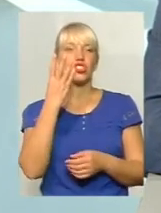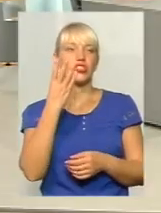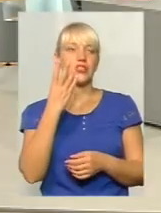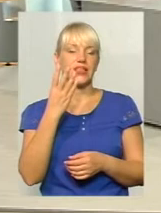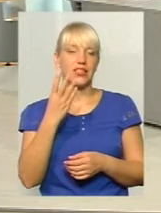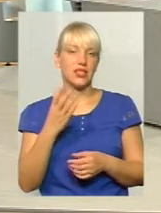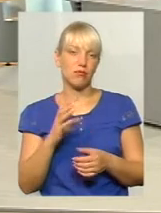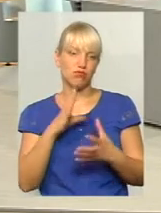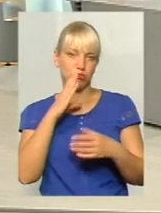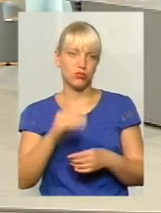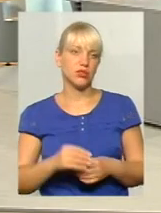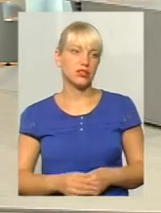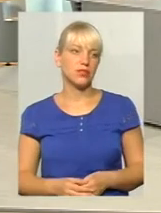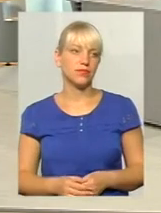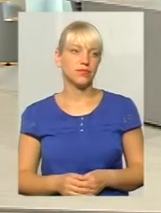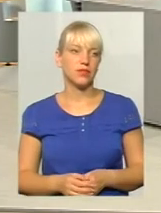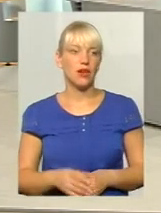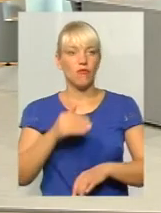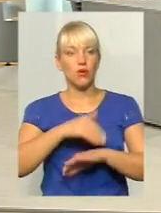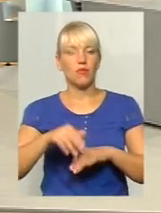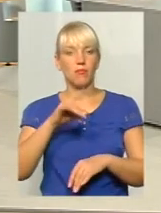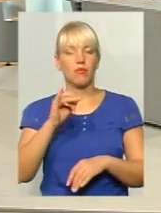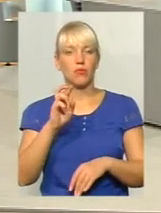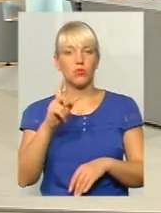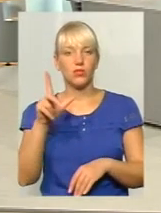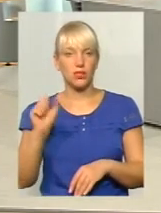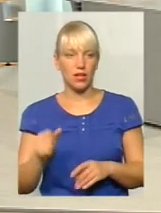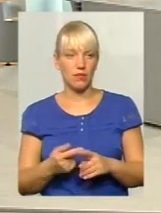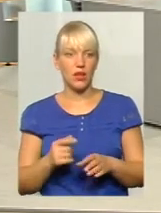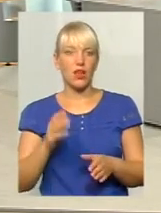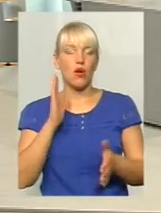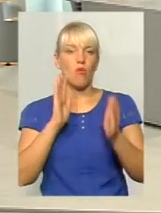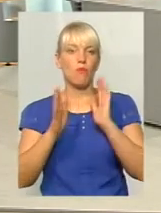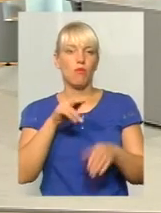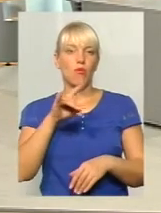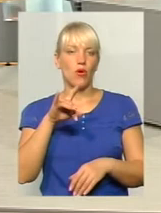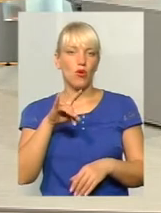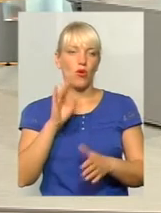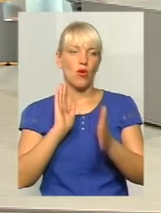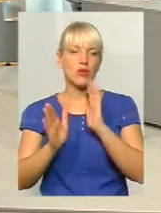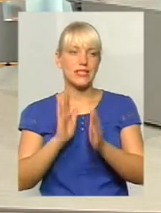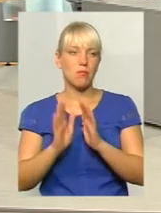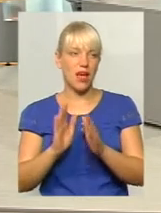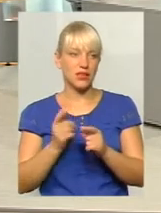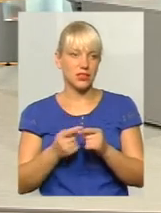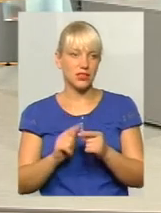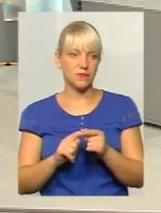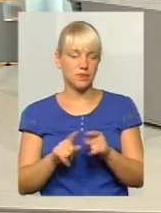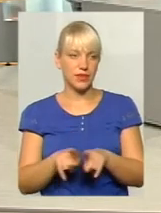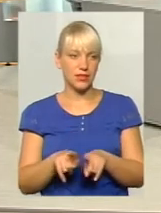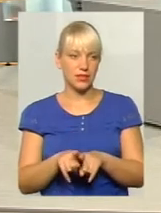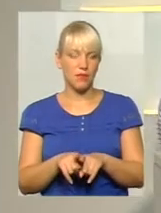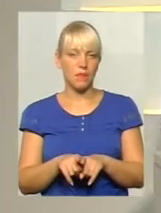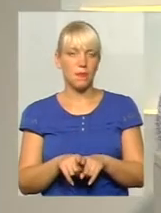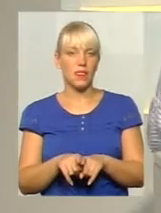Я зрозумію. проблеми. По Прибузьки, Луксій? Прибузька, Проспект. Ну і вонали